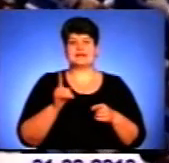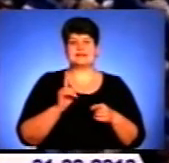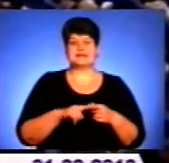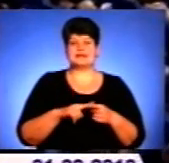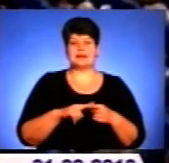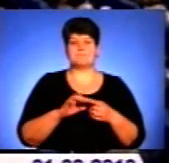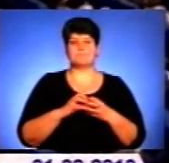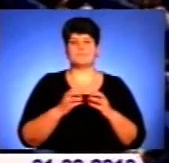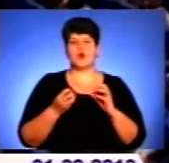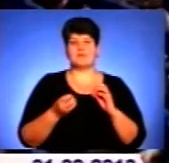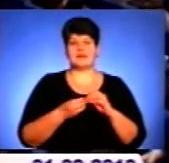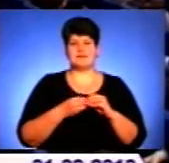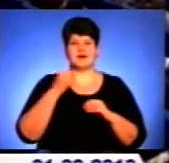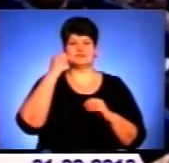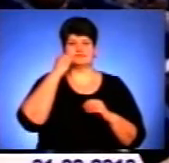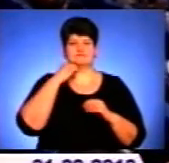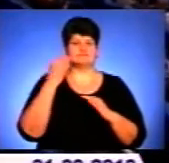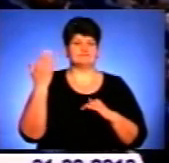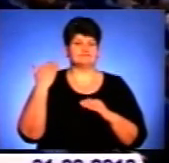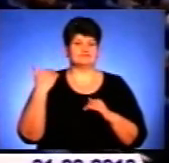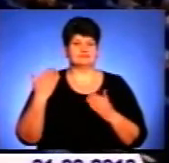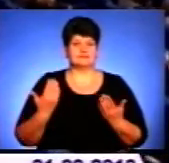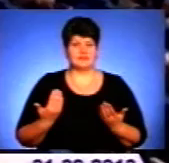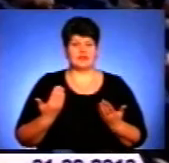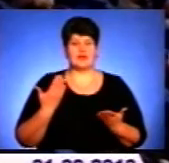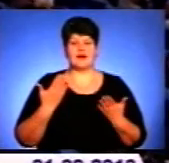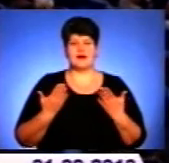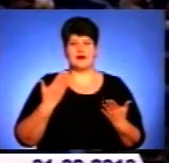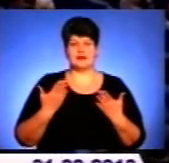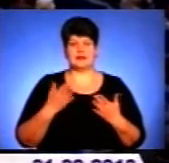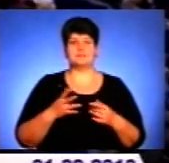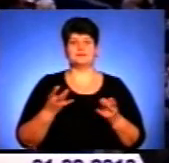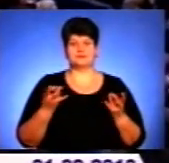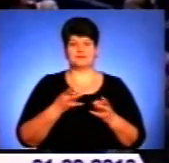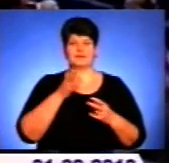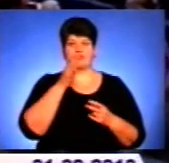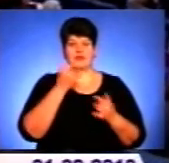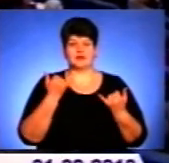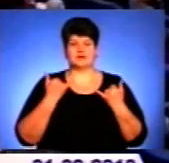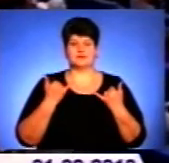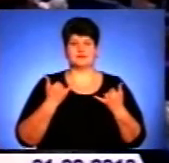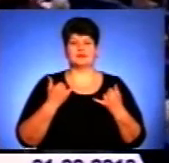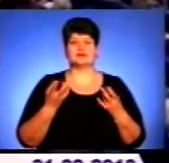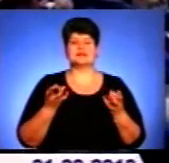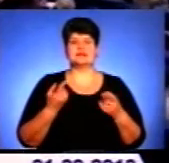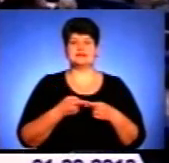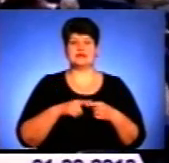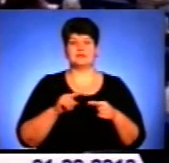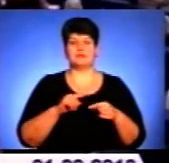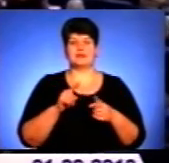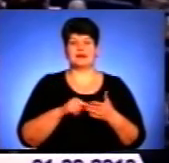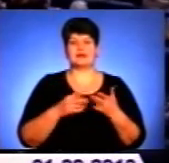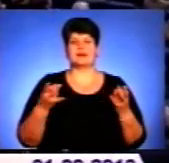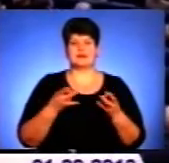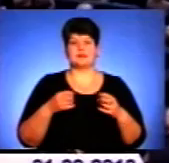проблема застаріла, але підійшов час, і це питання треба вирішувати.